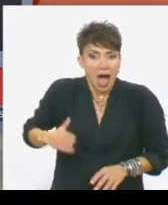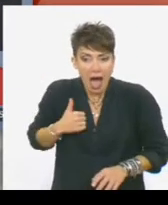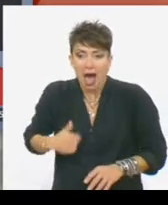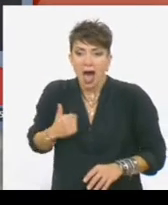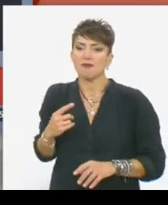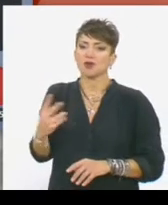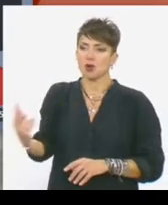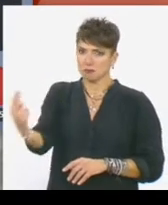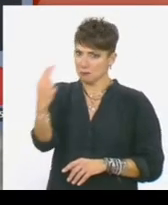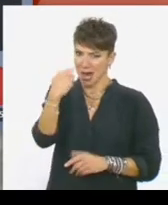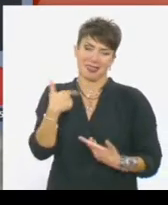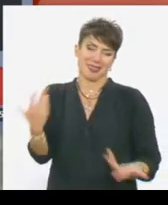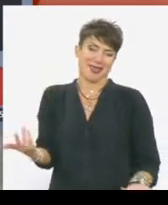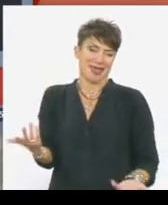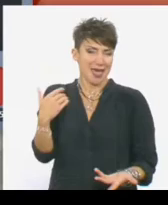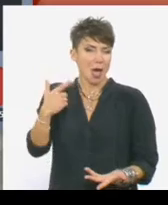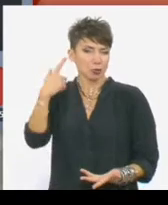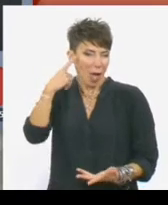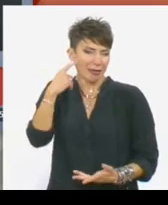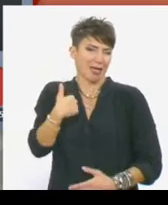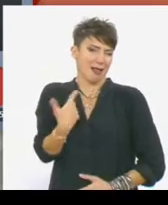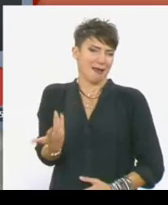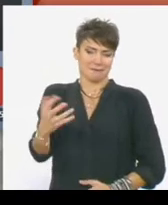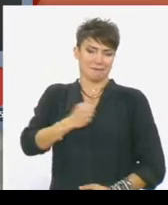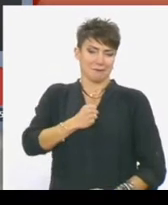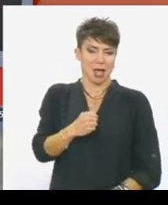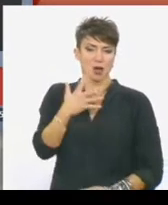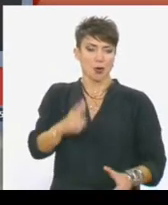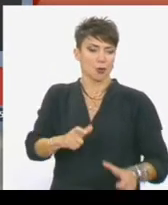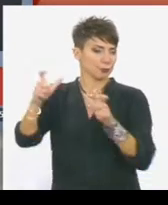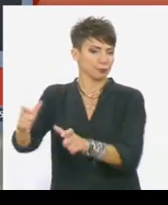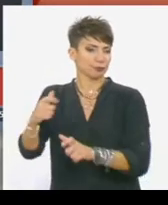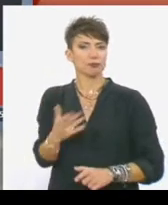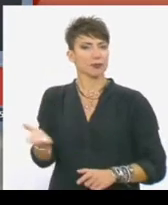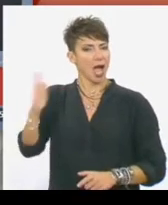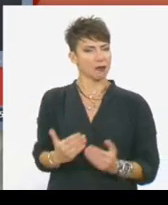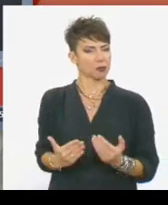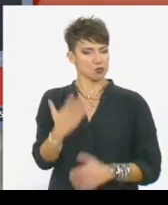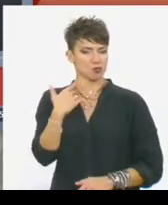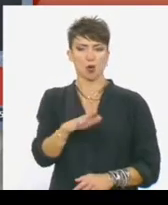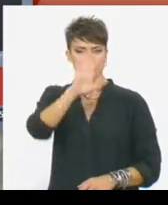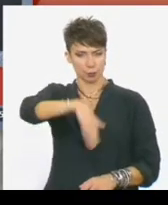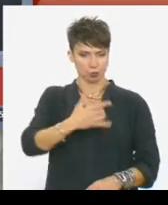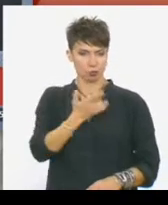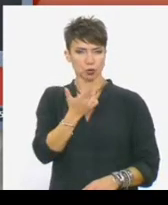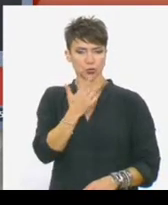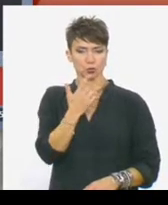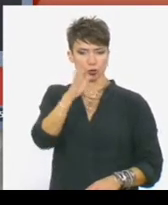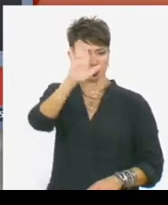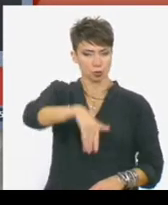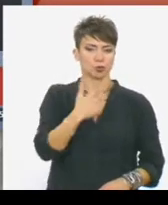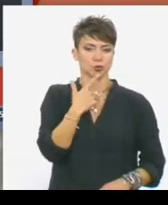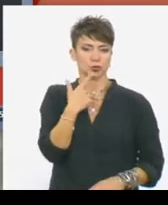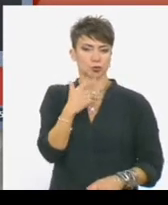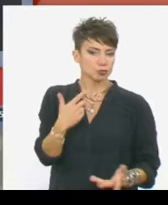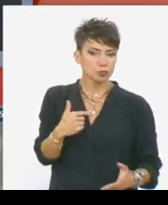καταλάβει αυτό το στέλεχος ότι ήμουν άργο, γιατί μετά μπήκα και άφησα το φαγητό. Μετά μου δημιουργήθηκε και έλεγε ότι θα